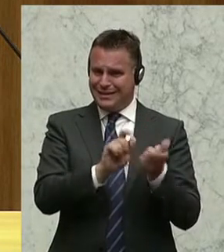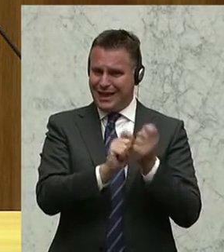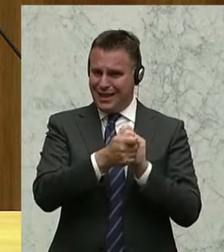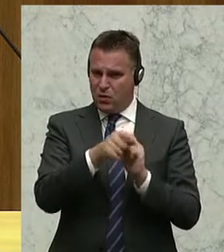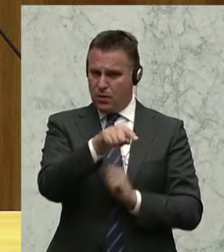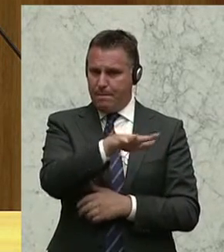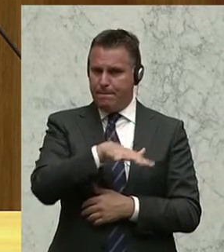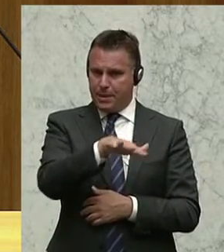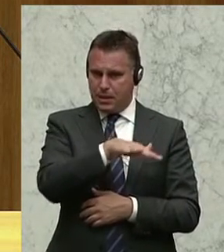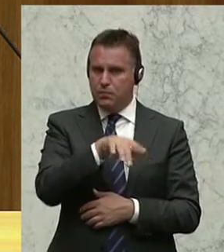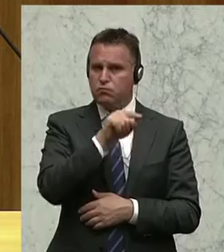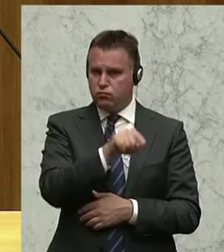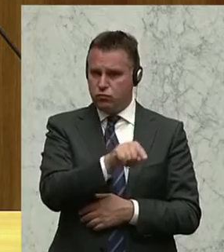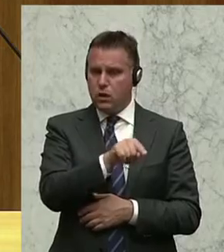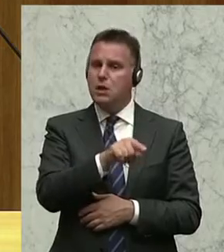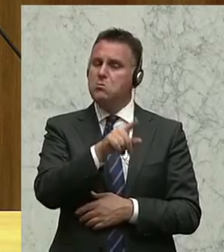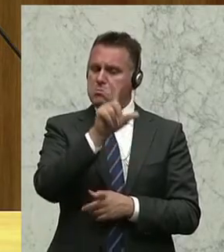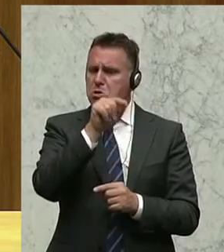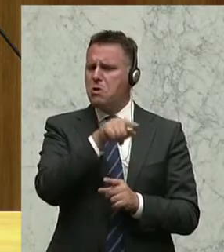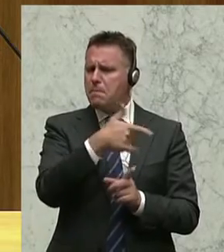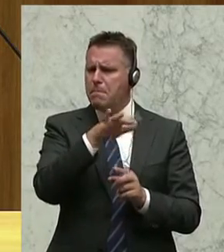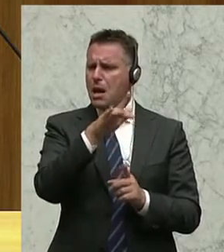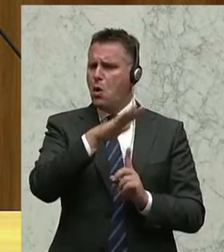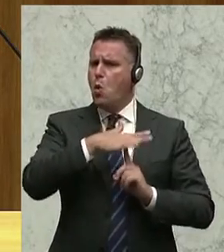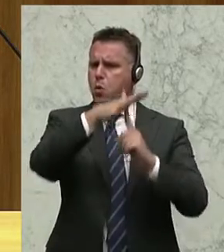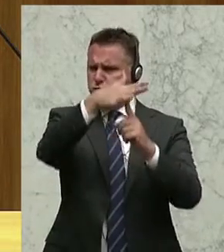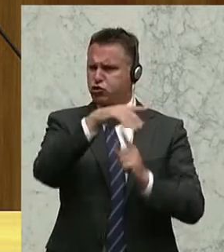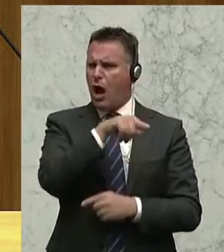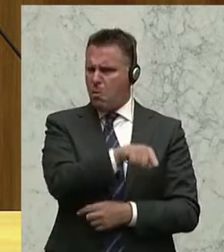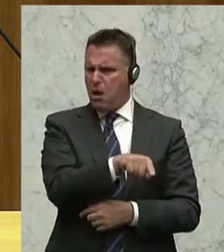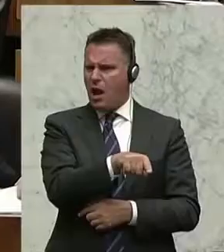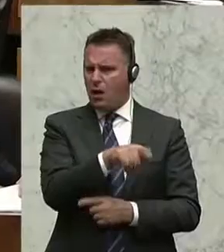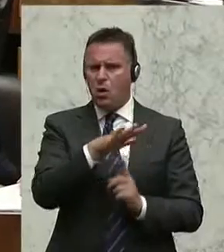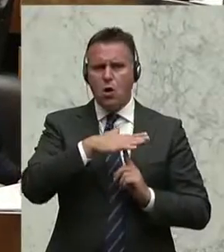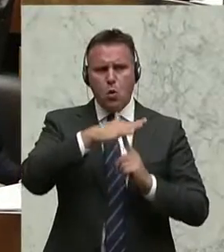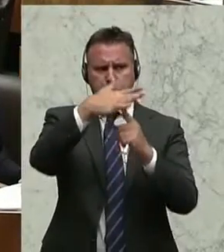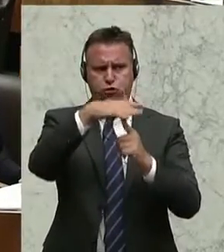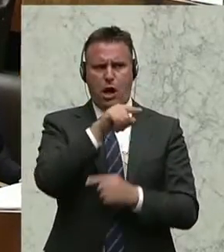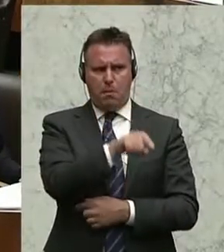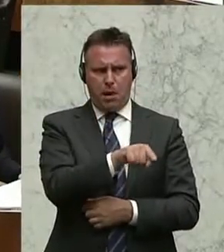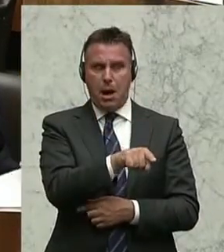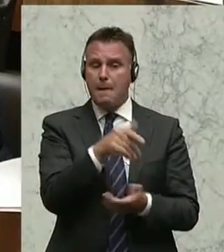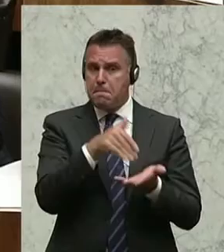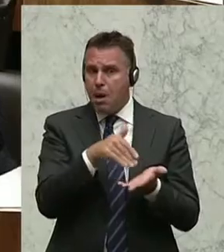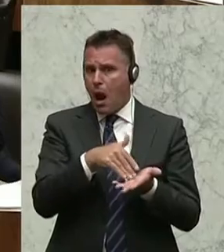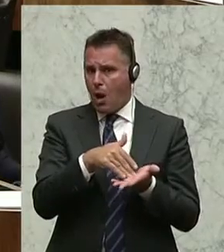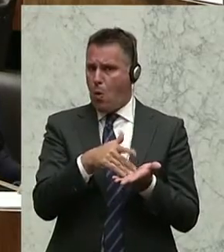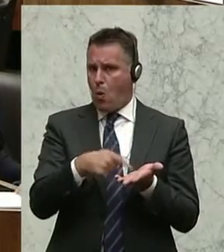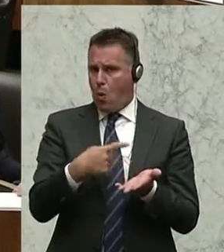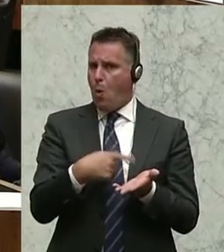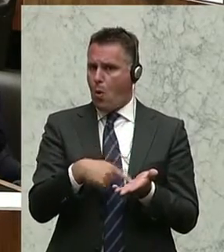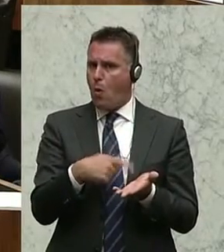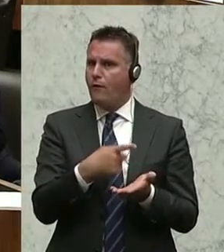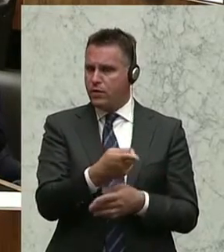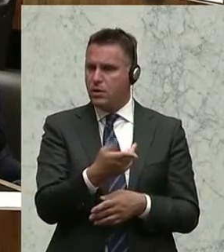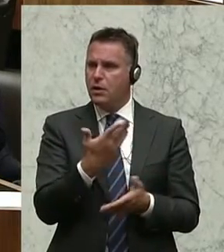wahrscheinlich um Hubschrauberflüge handeln wird. Hubschrauberflüge, die natürlich auch notwendig sind und